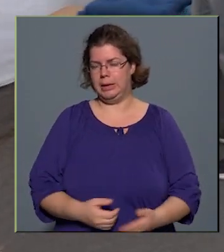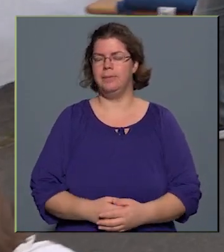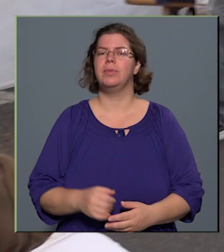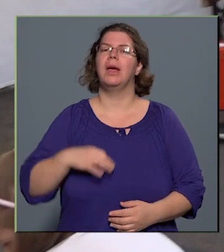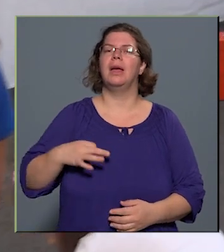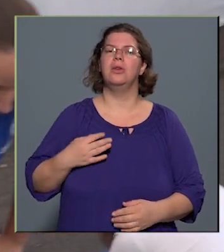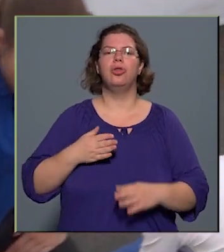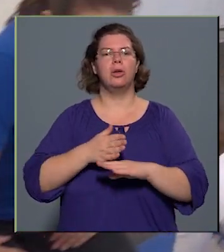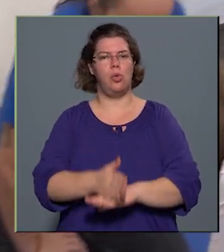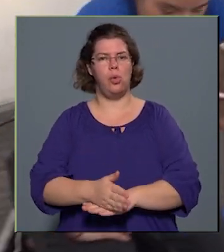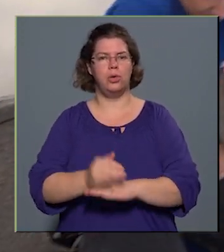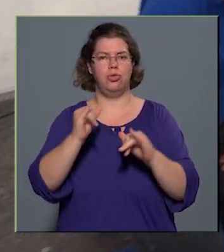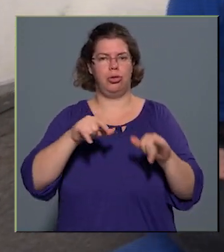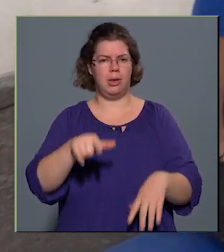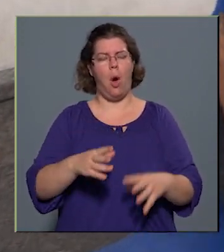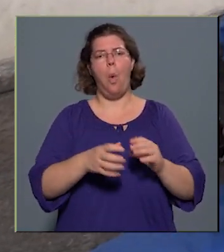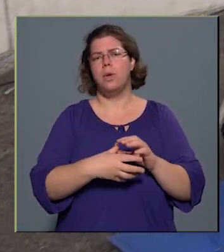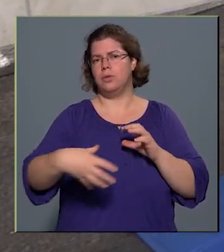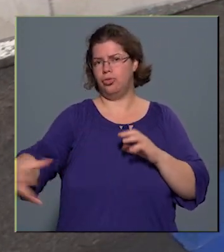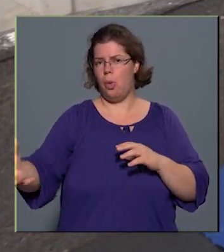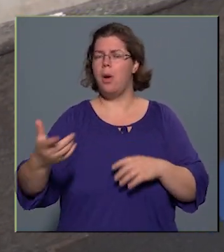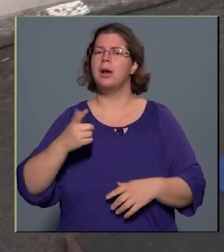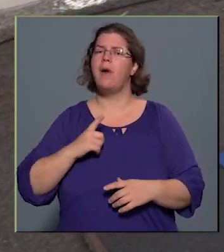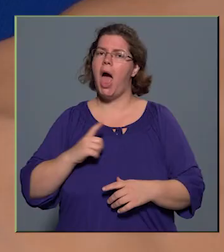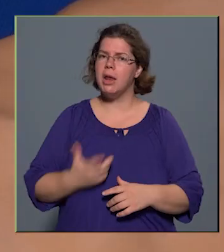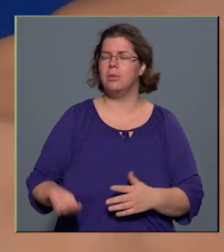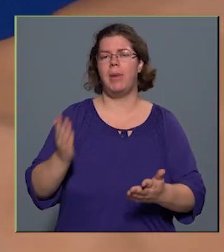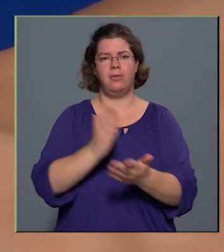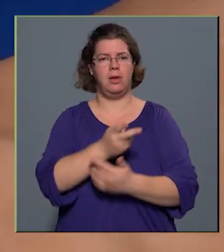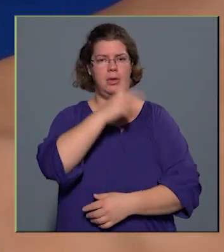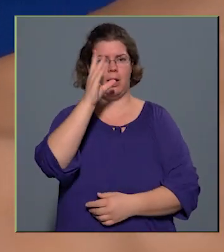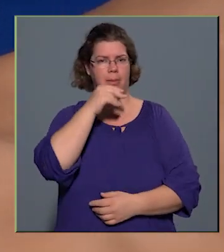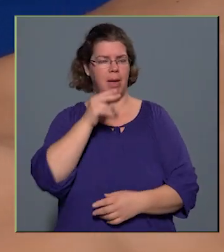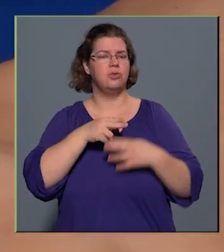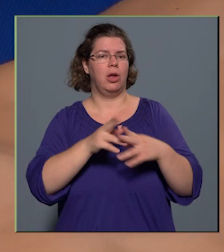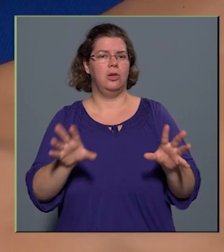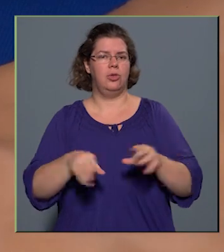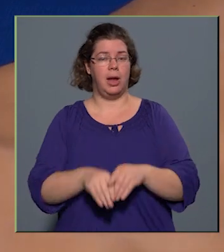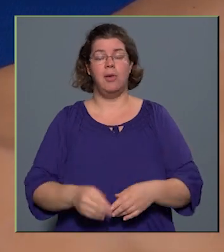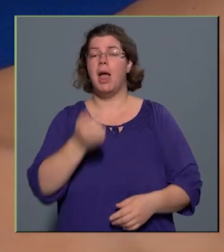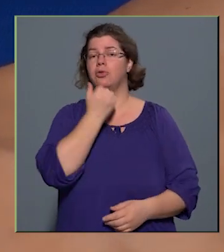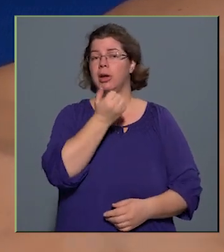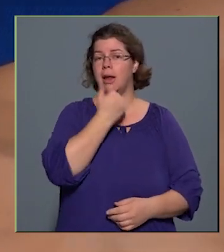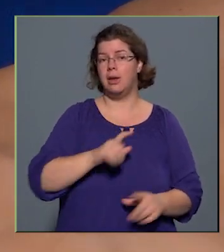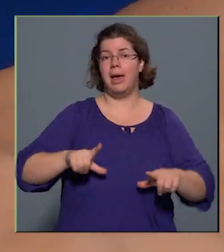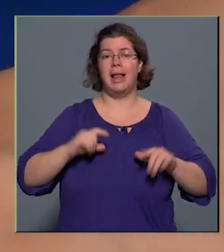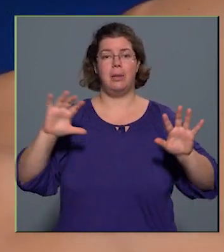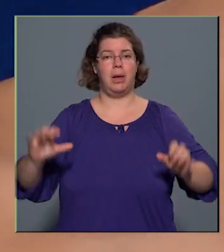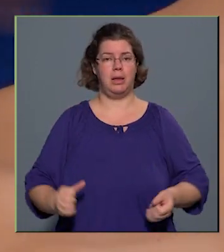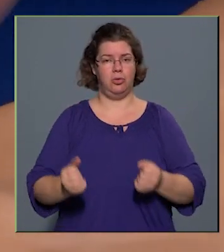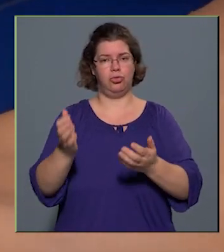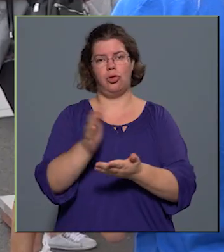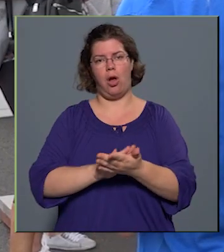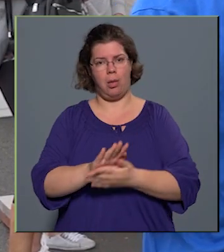nyújtósátornál is hosszú sor várta, hogy megfelelő szakember segítségével elsajátíthassa az életmentés alapjait. Ezen az